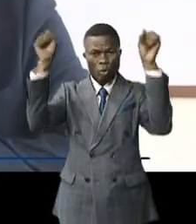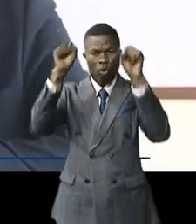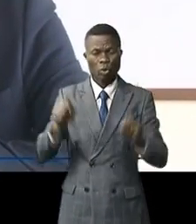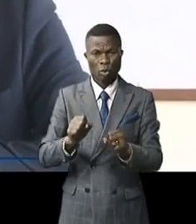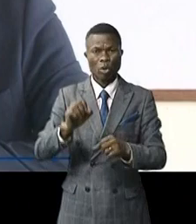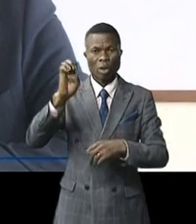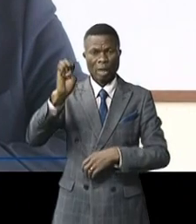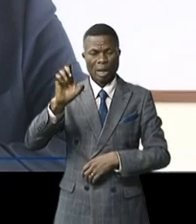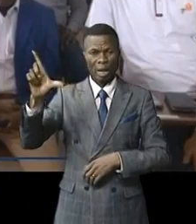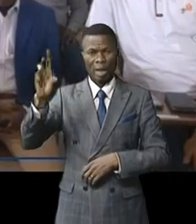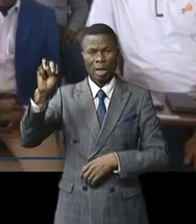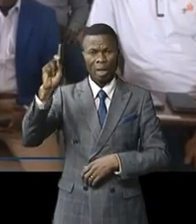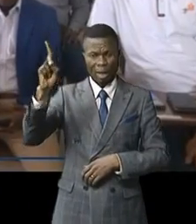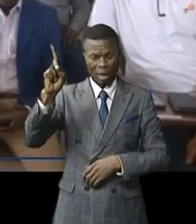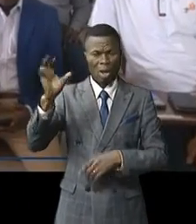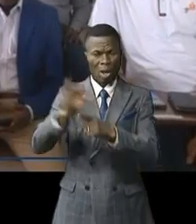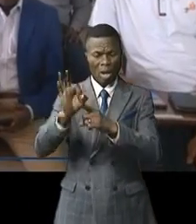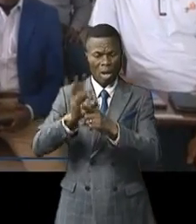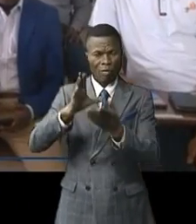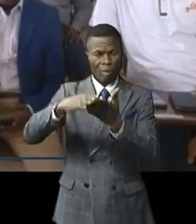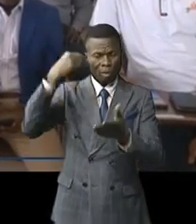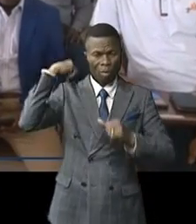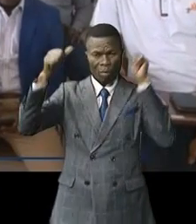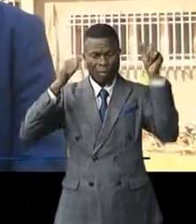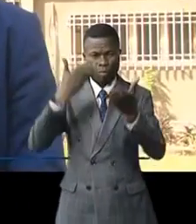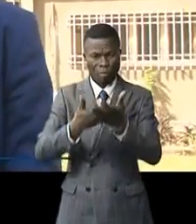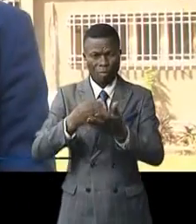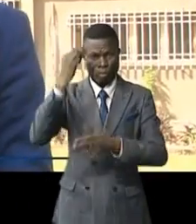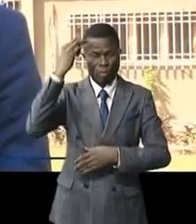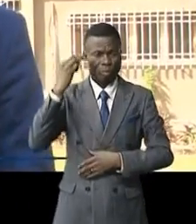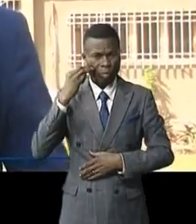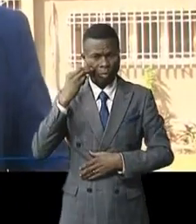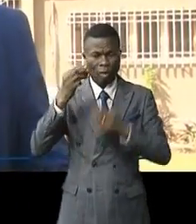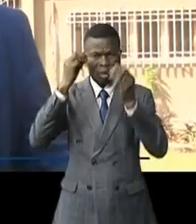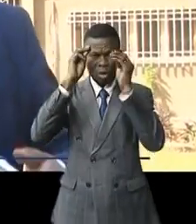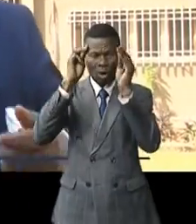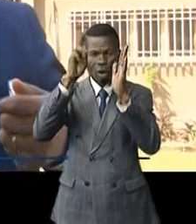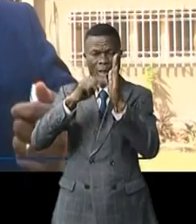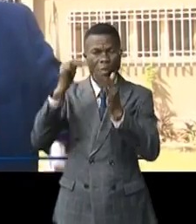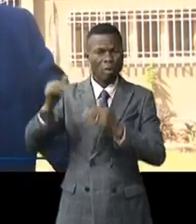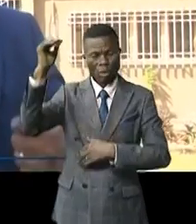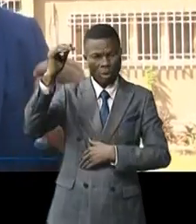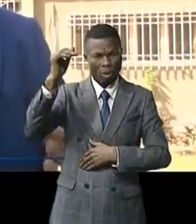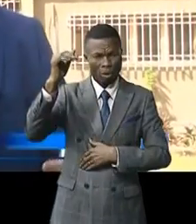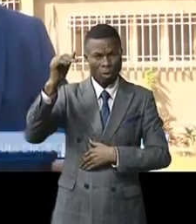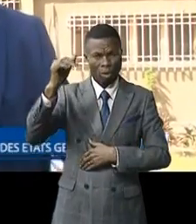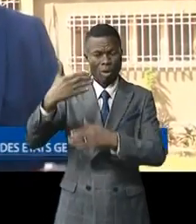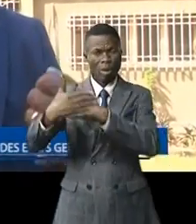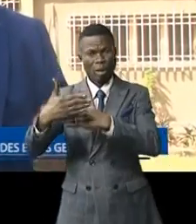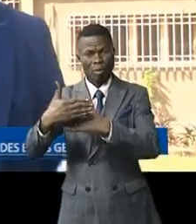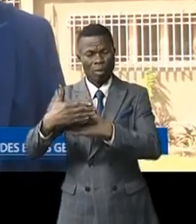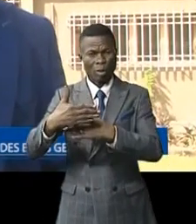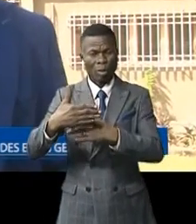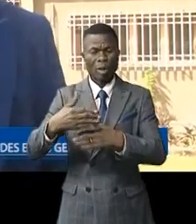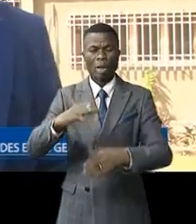LMD qui met l'accent sur la formation pratique. Le ministère de l'enseignement supérieur et universitaire n'est pas dans une approche de la